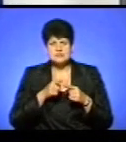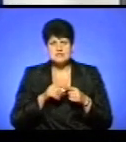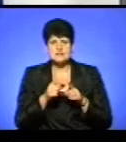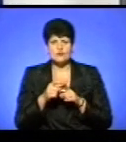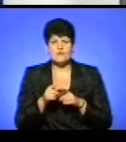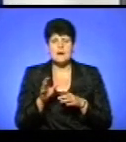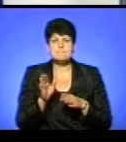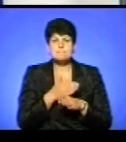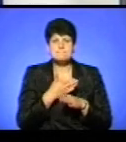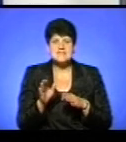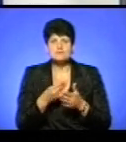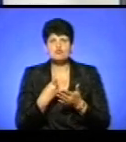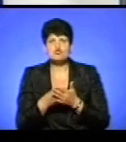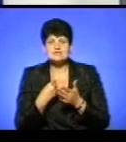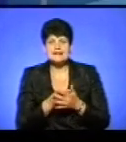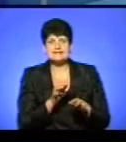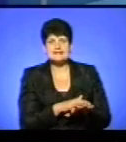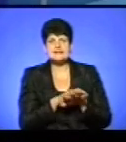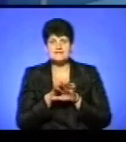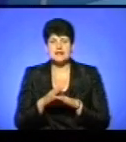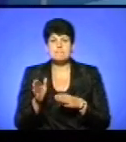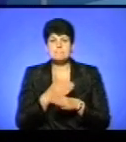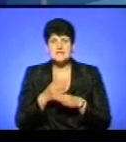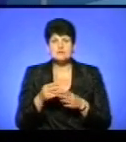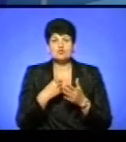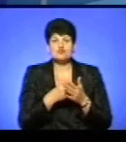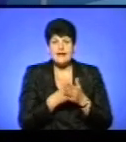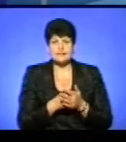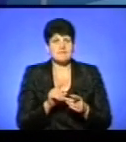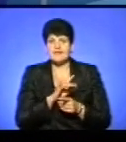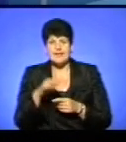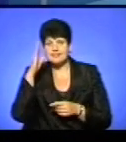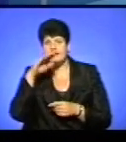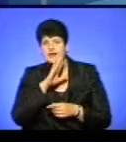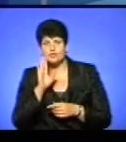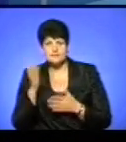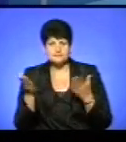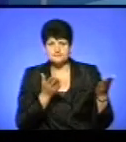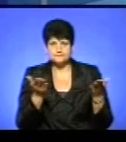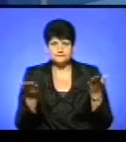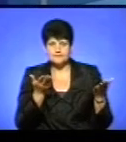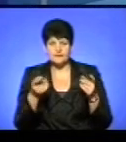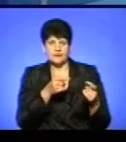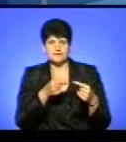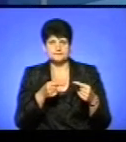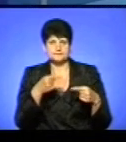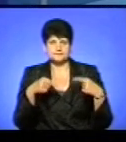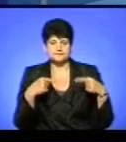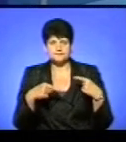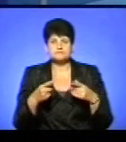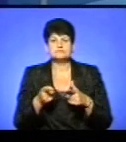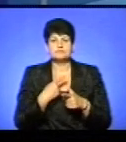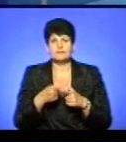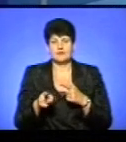міжбюджетний трансфер. Міжбюджетами. Не між татом і бюджетом, не між мамою і бюджетом, а